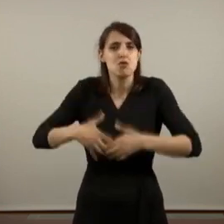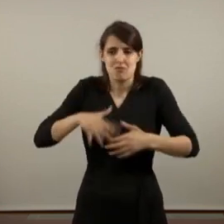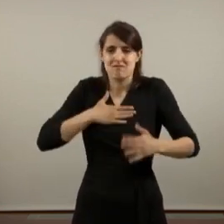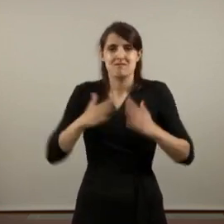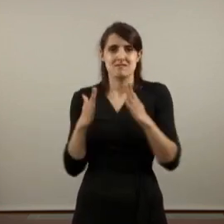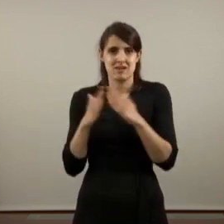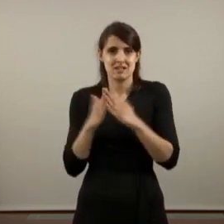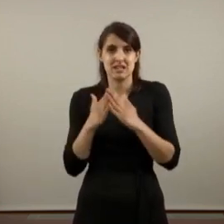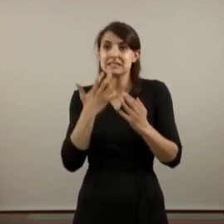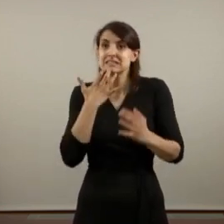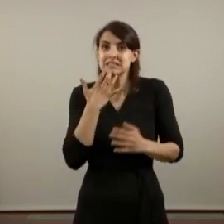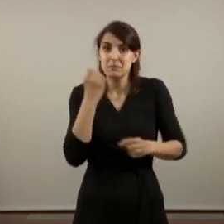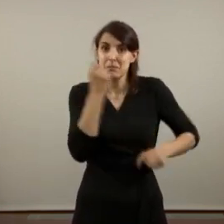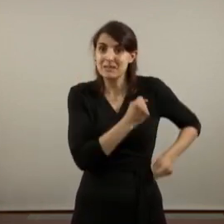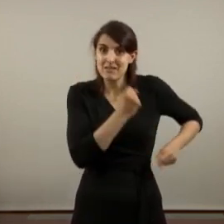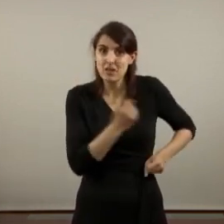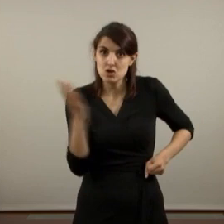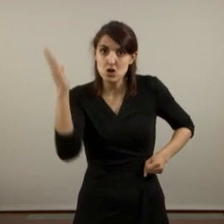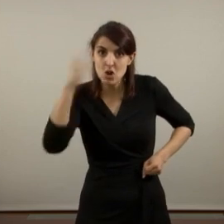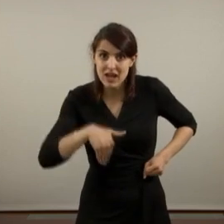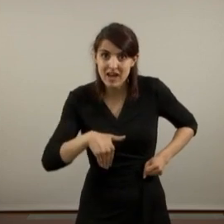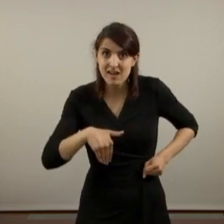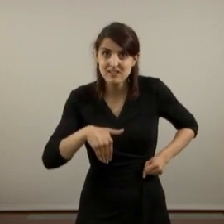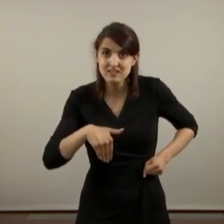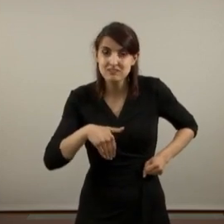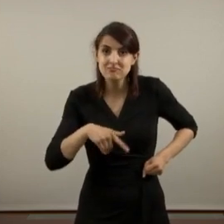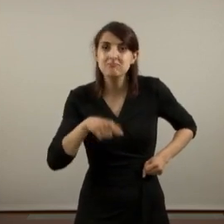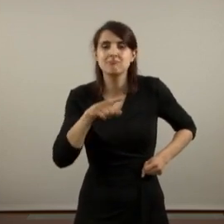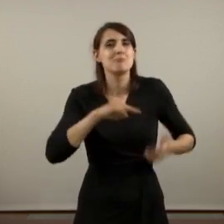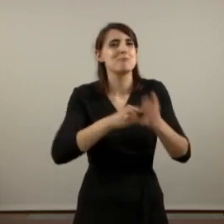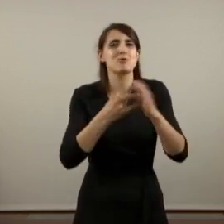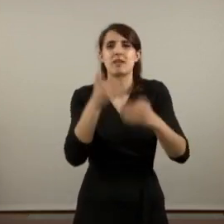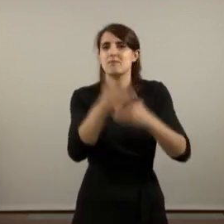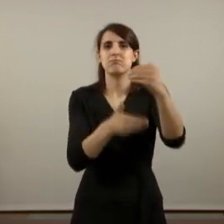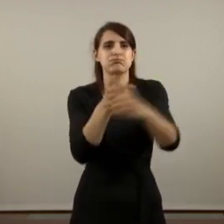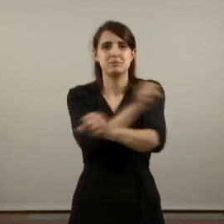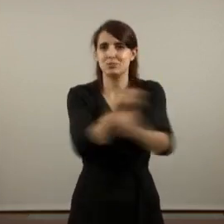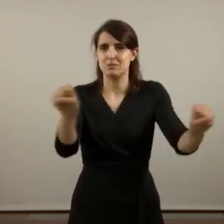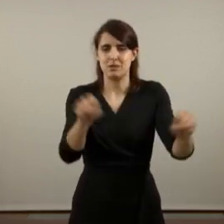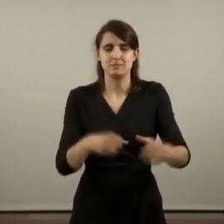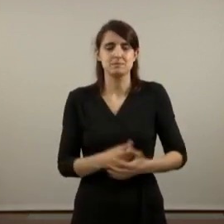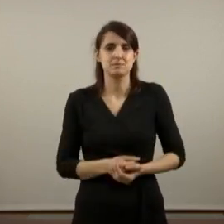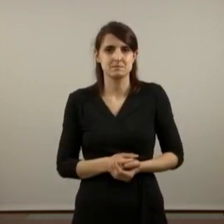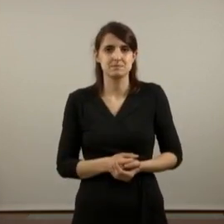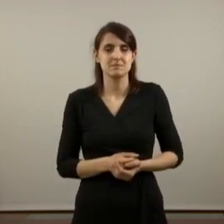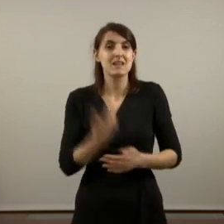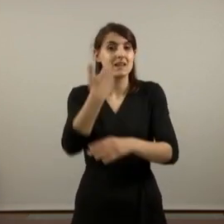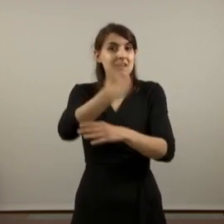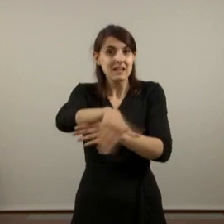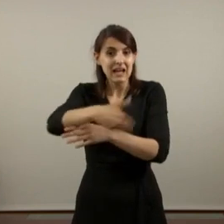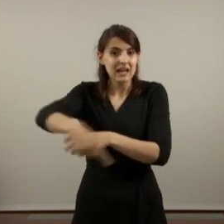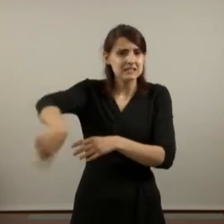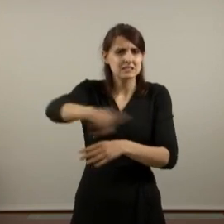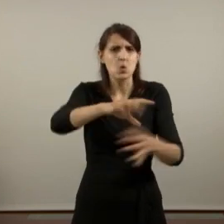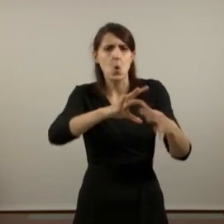sense classes populars no es pot tirar endavant cap projecte de país. Els carrers estan